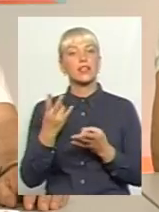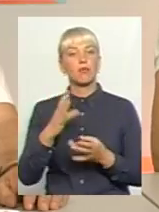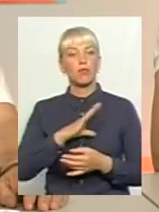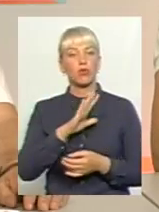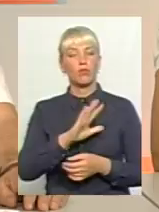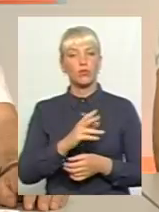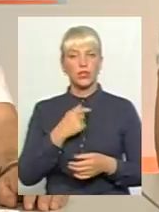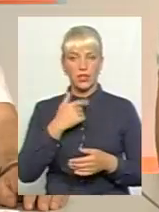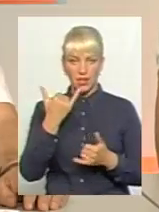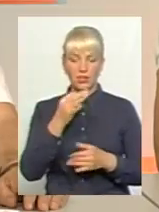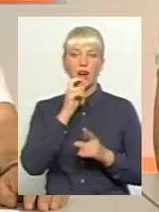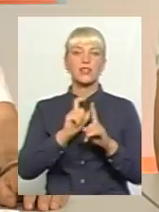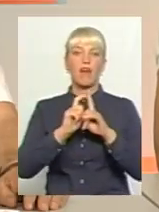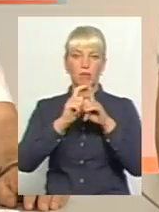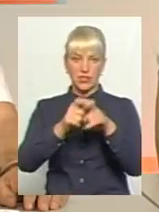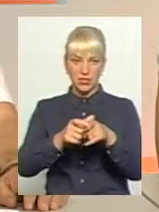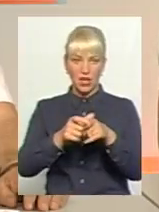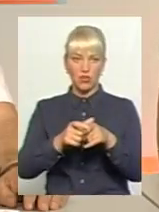вам зараз скажу, тобто, в мене є...